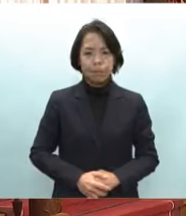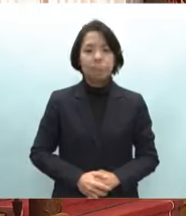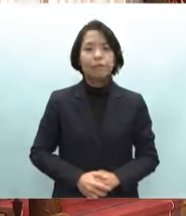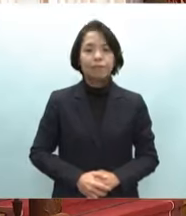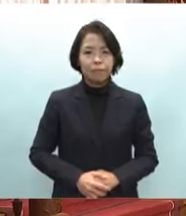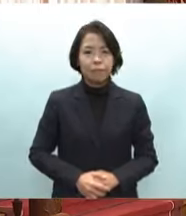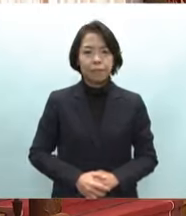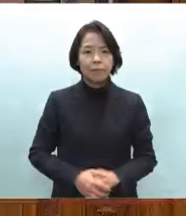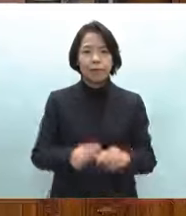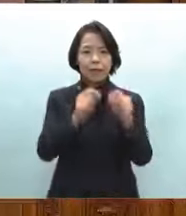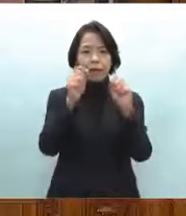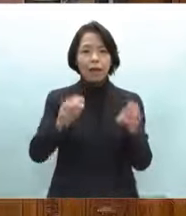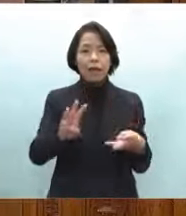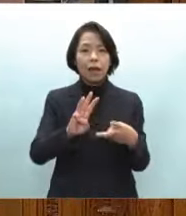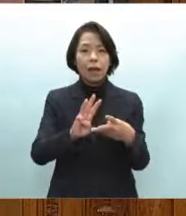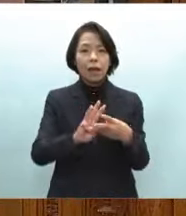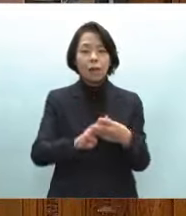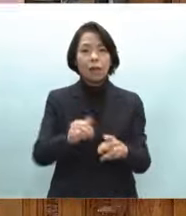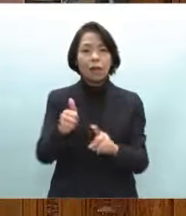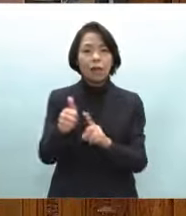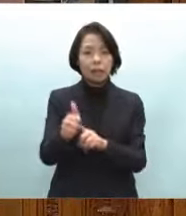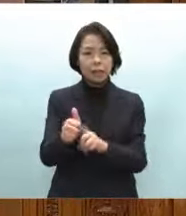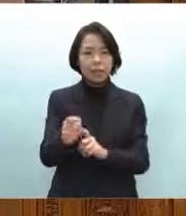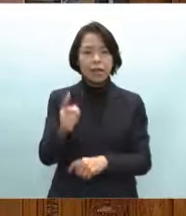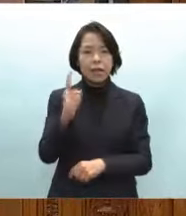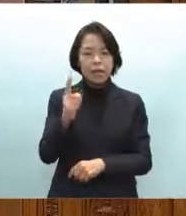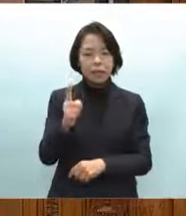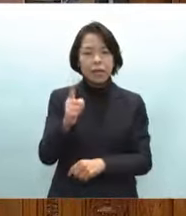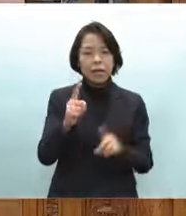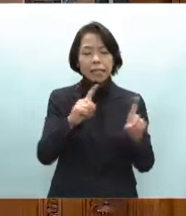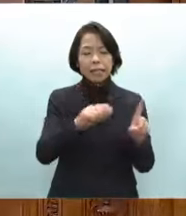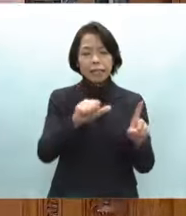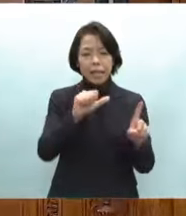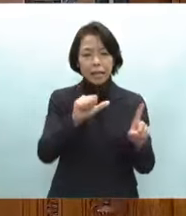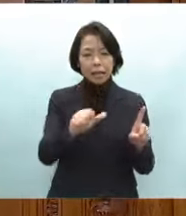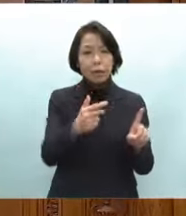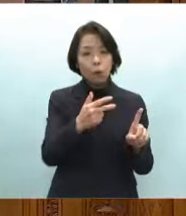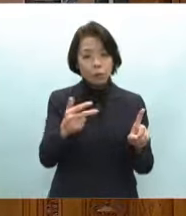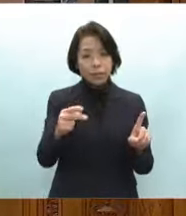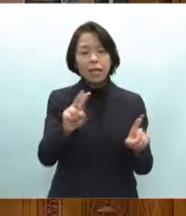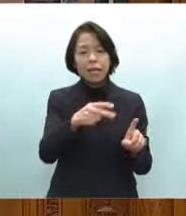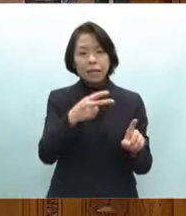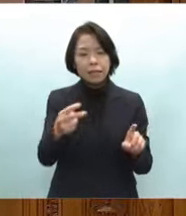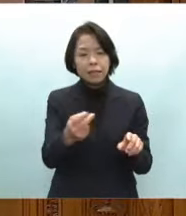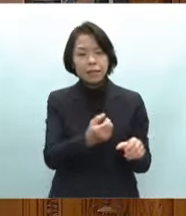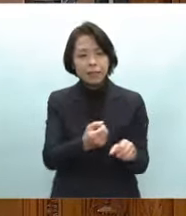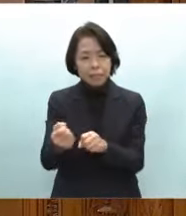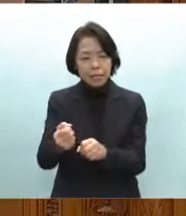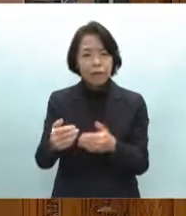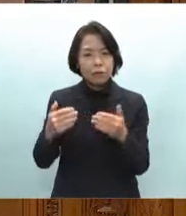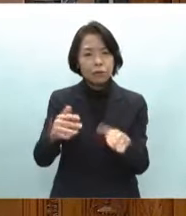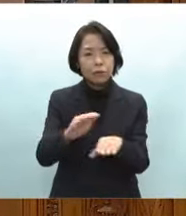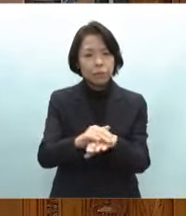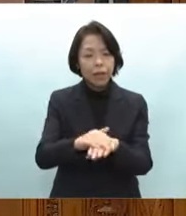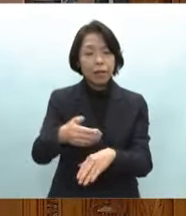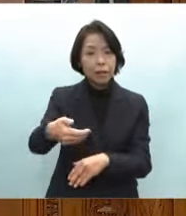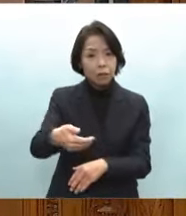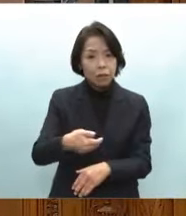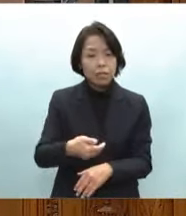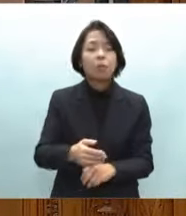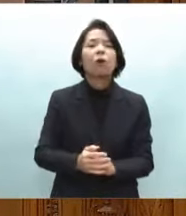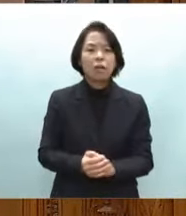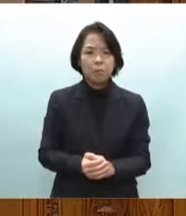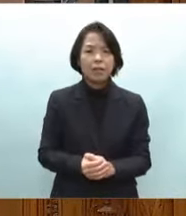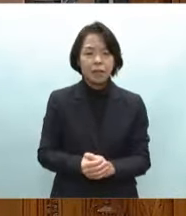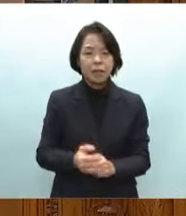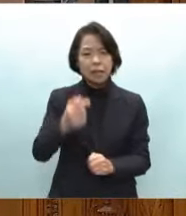岡田直樹議員から1.5次避難及び2次避難の進め方についてお尋ねがございました被災地